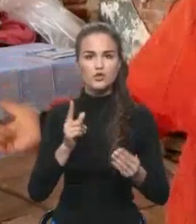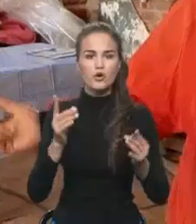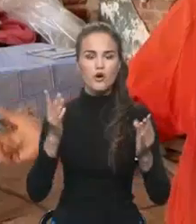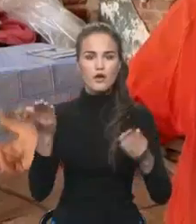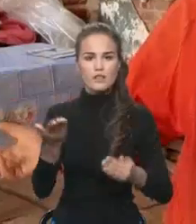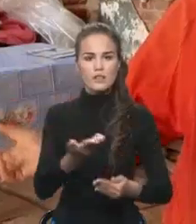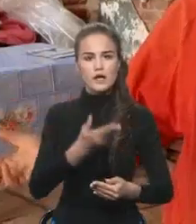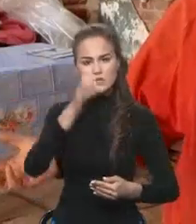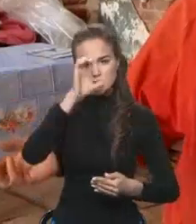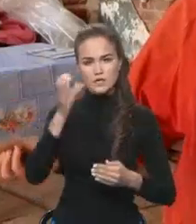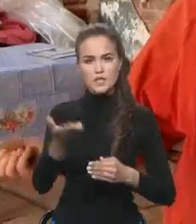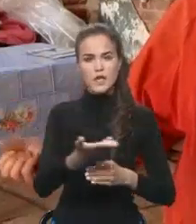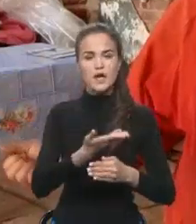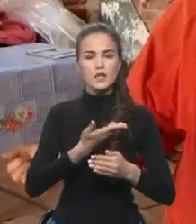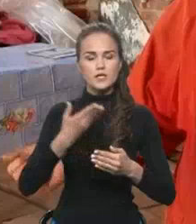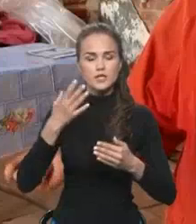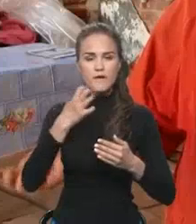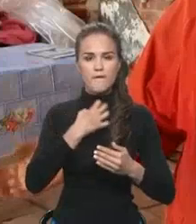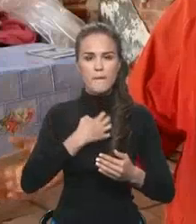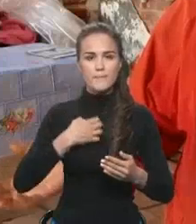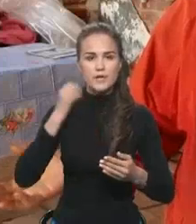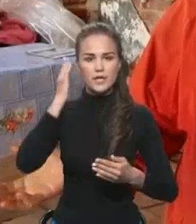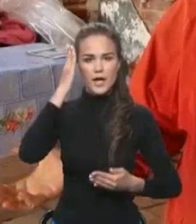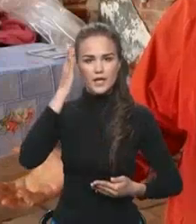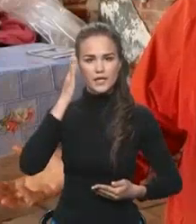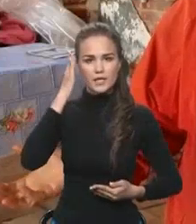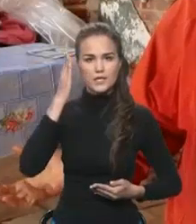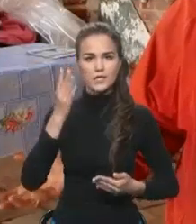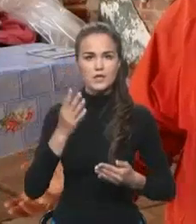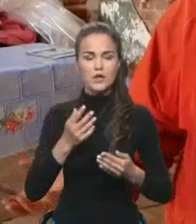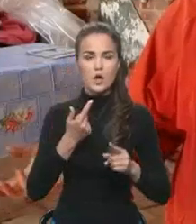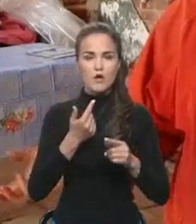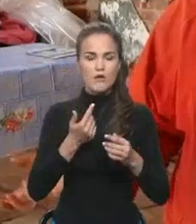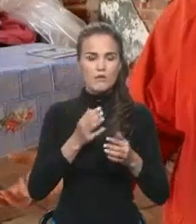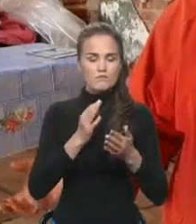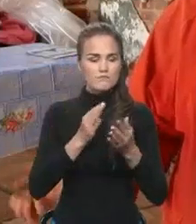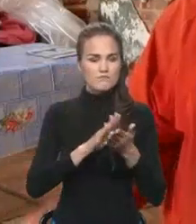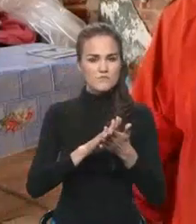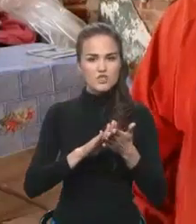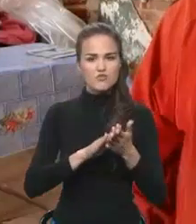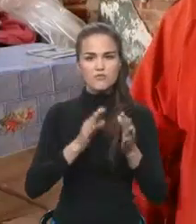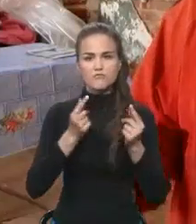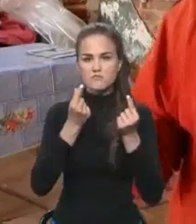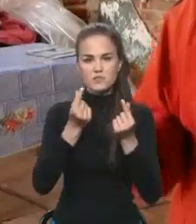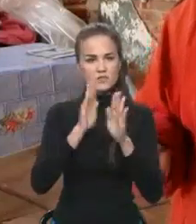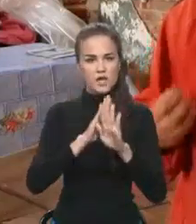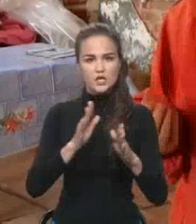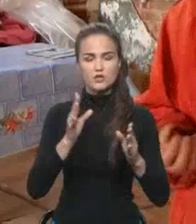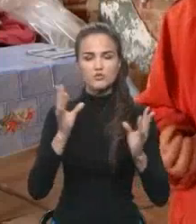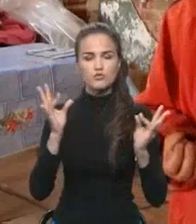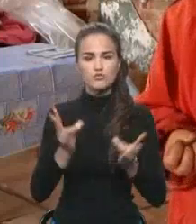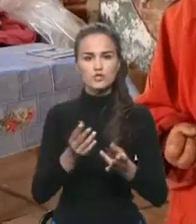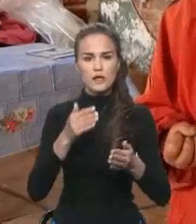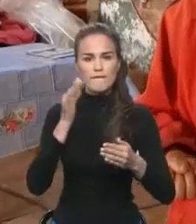страна и наши приоритеты уже ничто не значат И что нужно уже